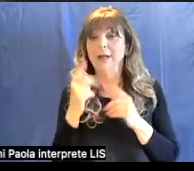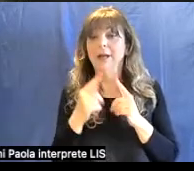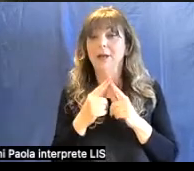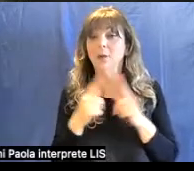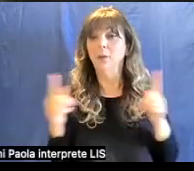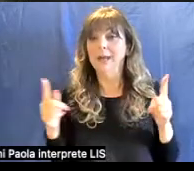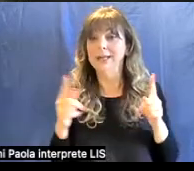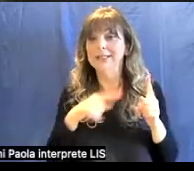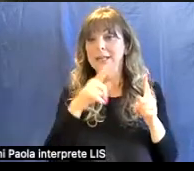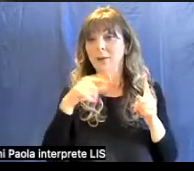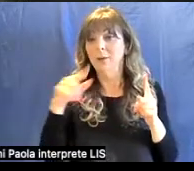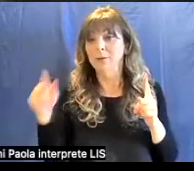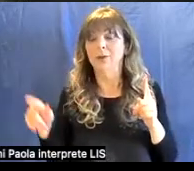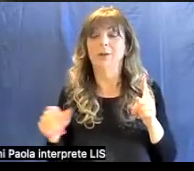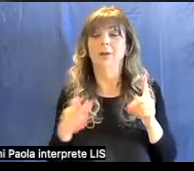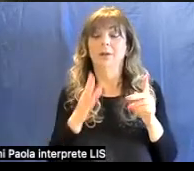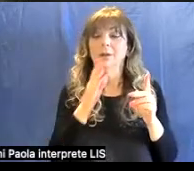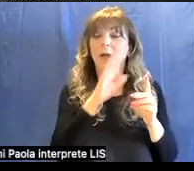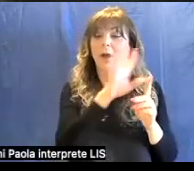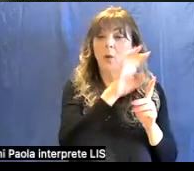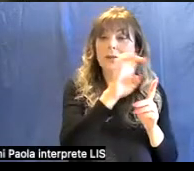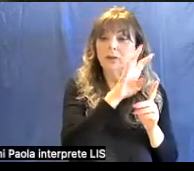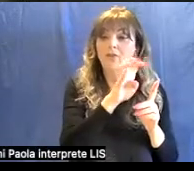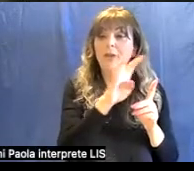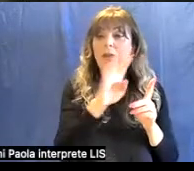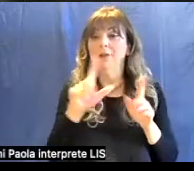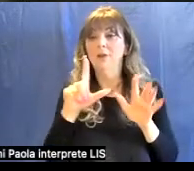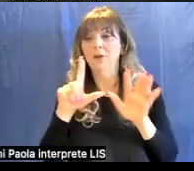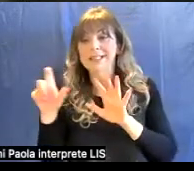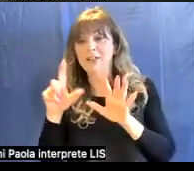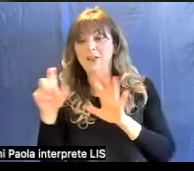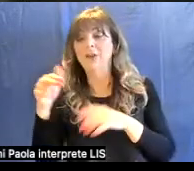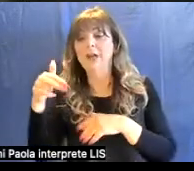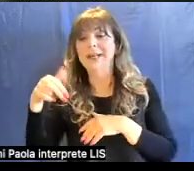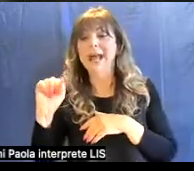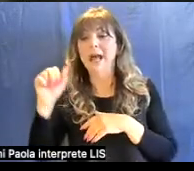compresi fra i 400 e i 700 nanometri.